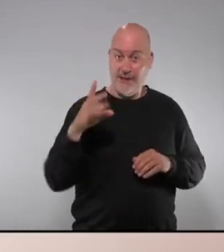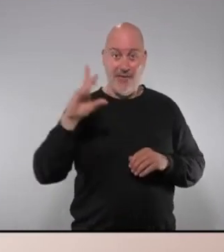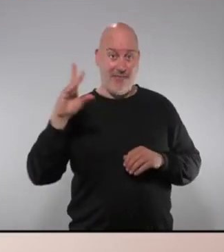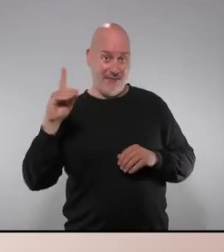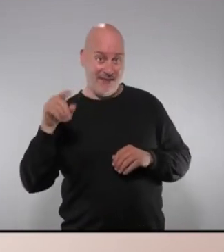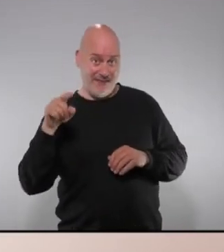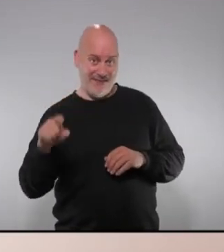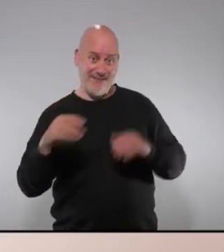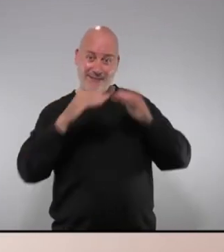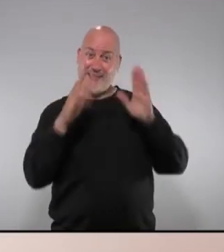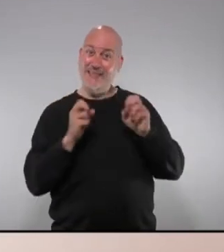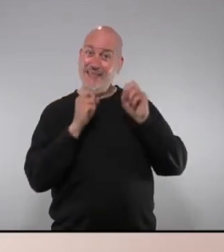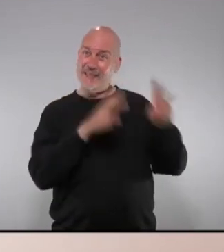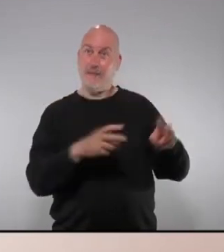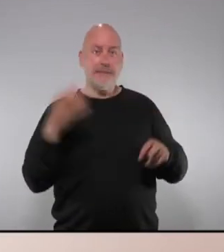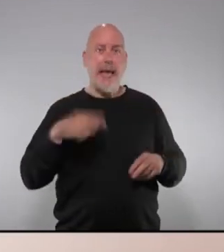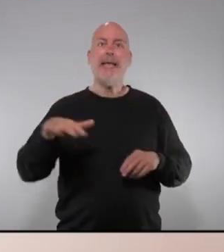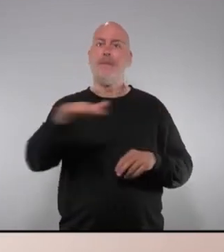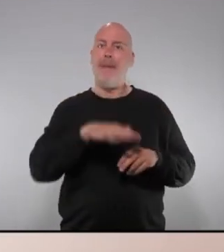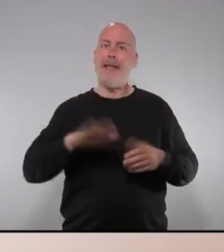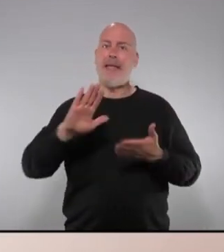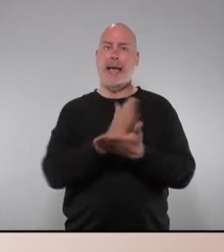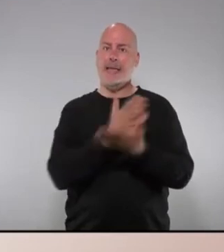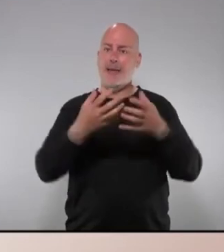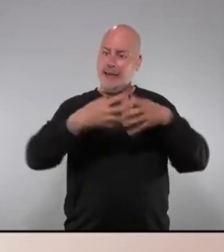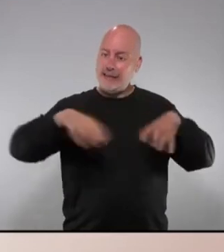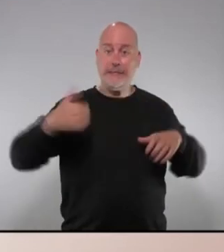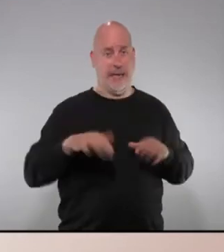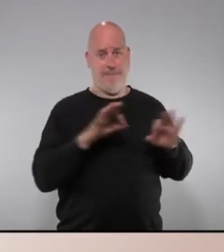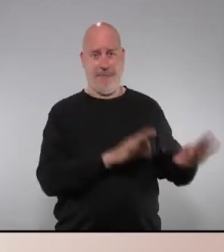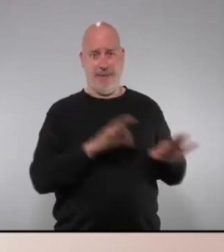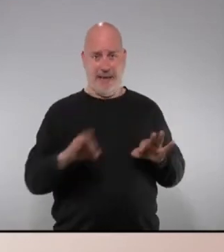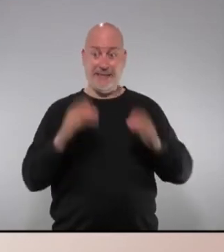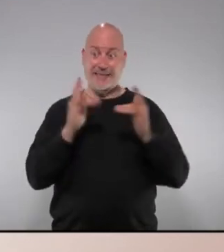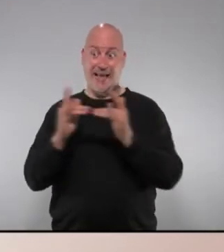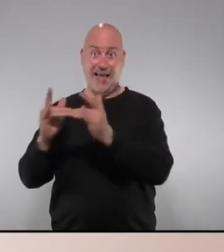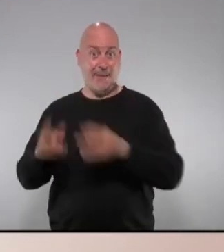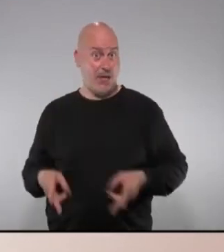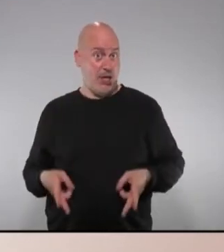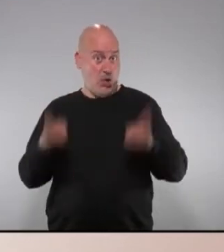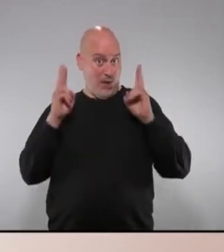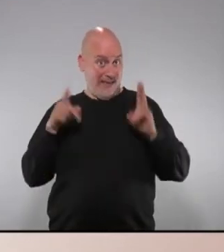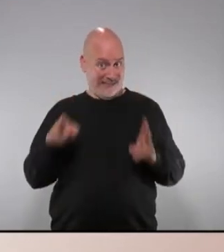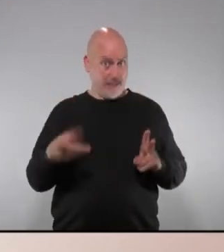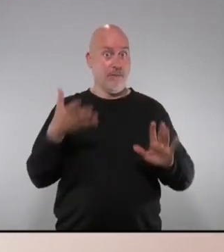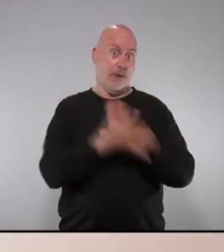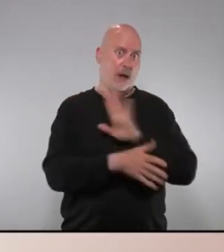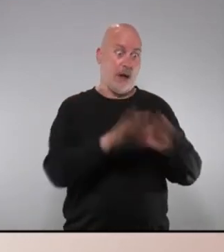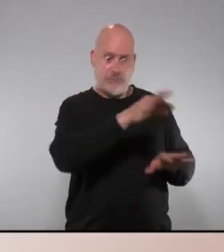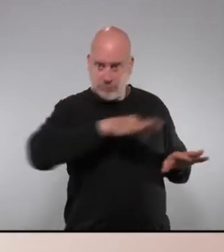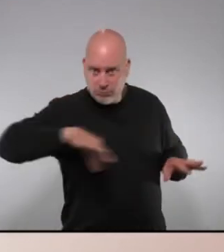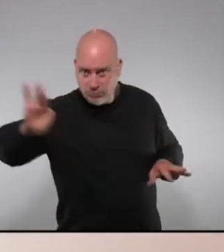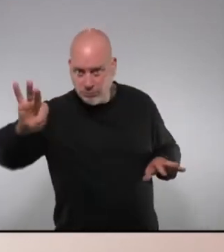els centres residencials han de tenir espais d'aïllament predeterminats amb campres lliures amb aquesta finalitat el